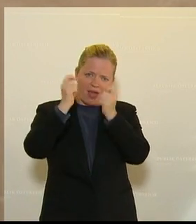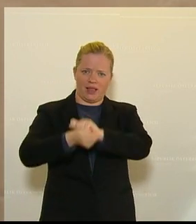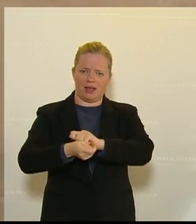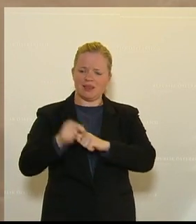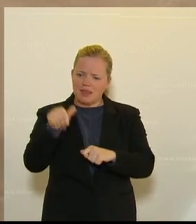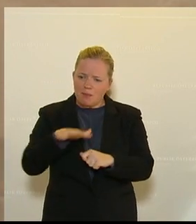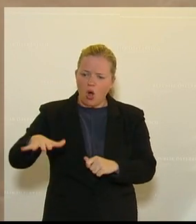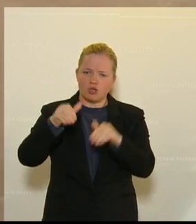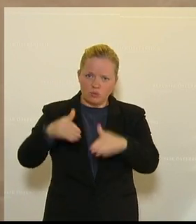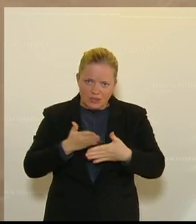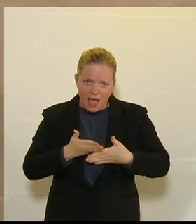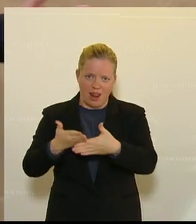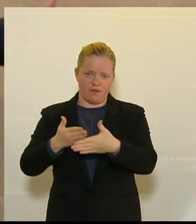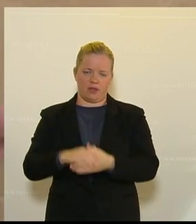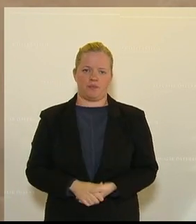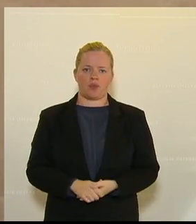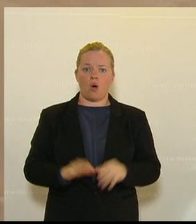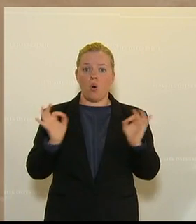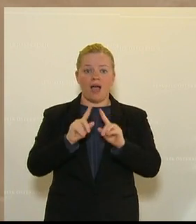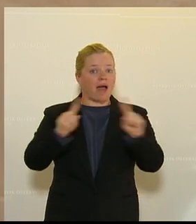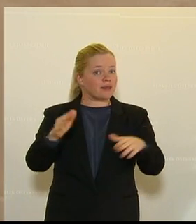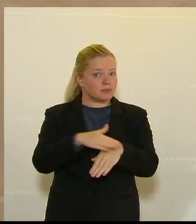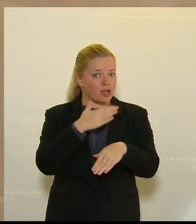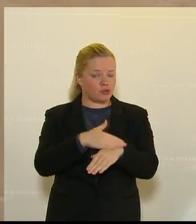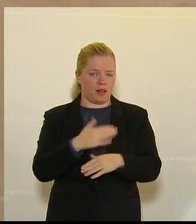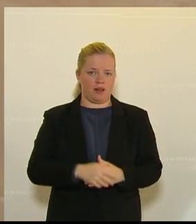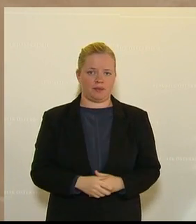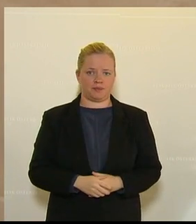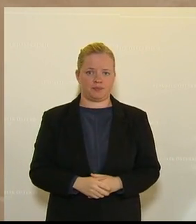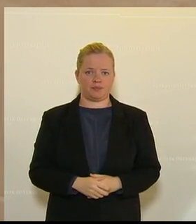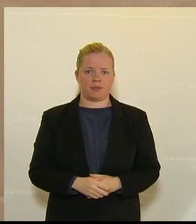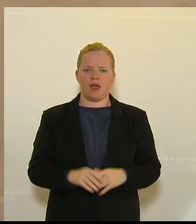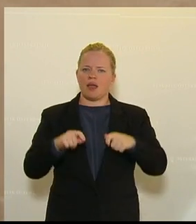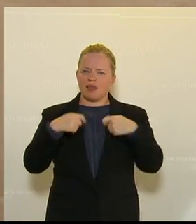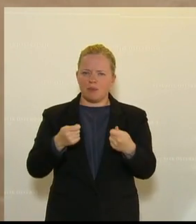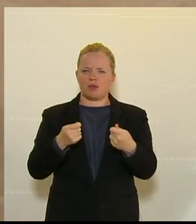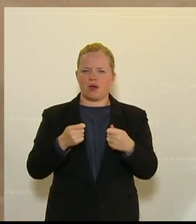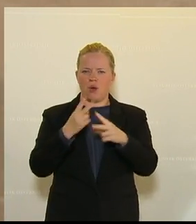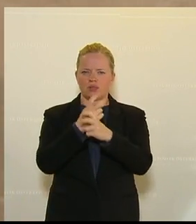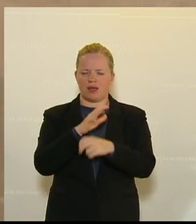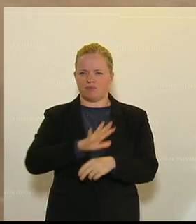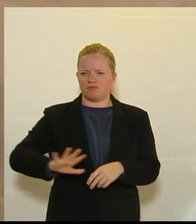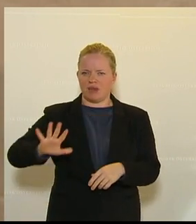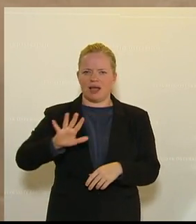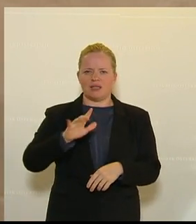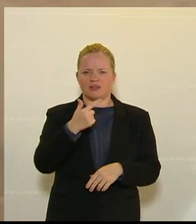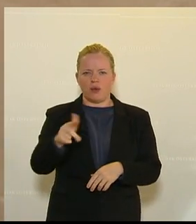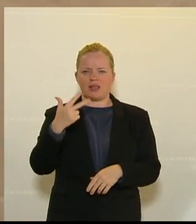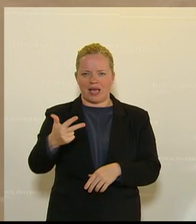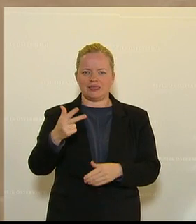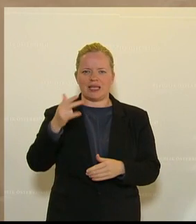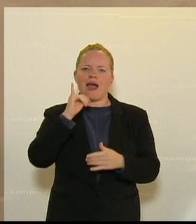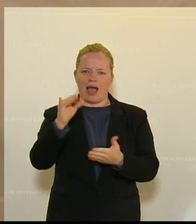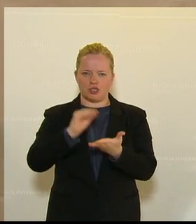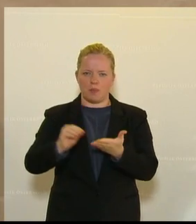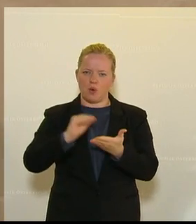Branche muss geholfen werden. Oder, anderes Beispiel, es gibt ungefähr in Österreich 230 Reisebüros,